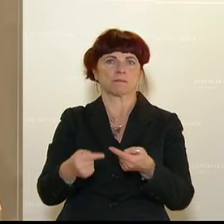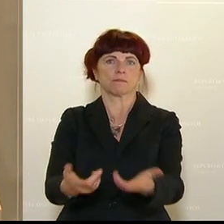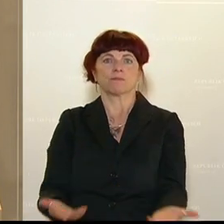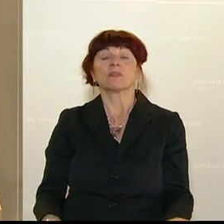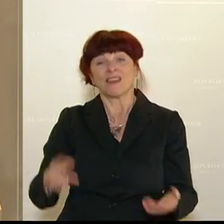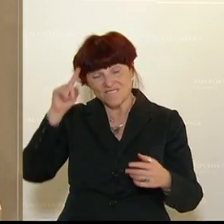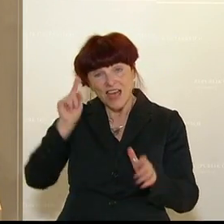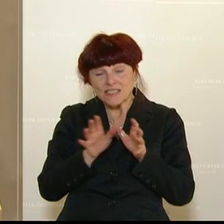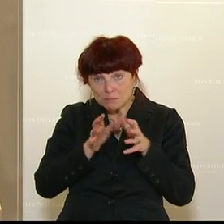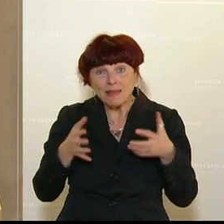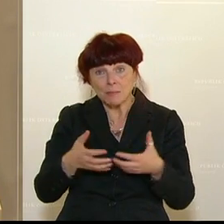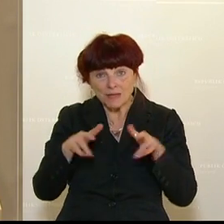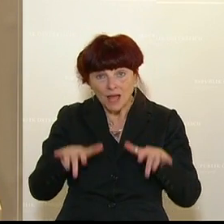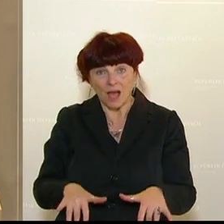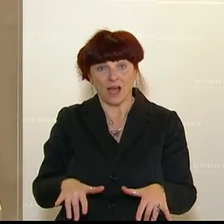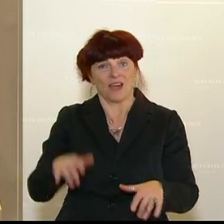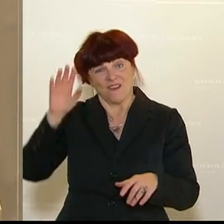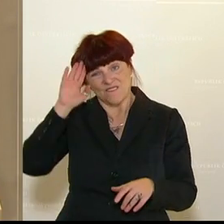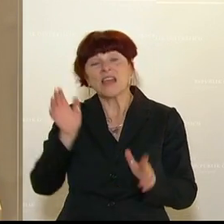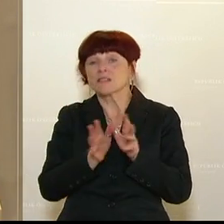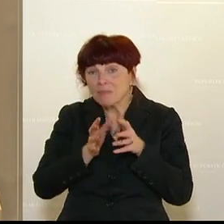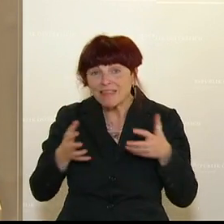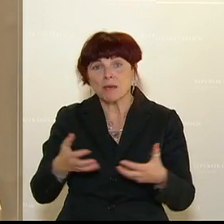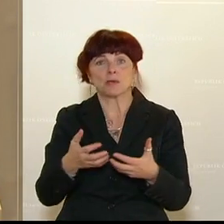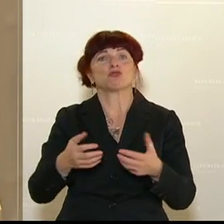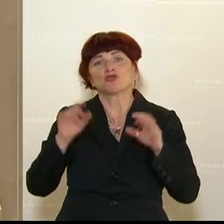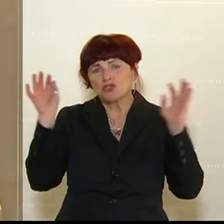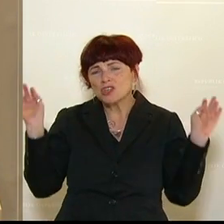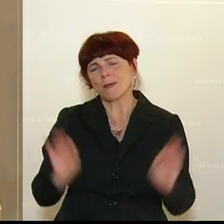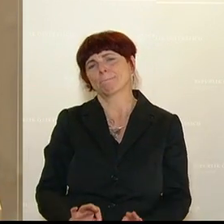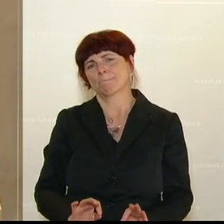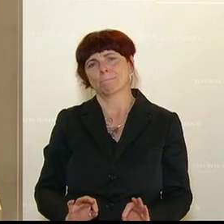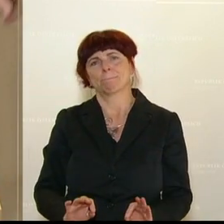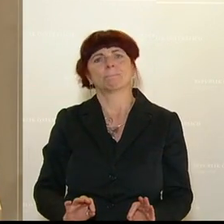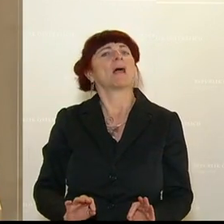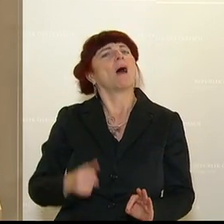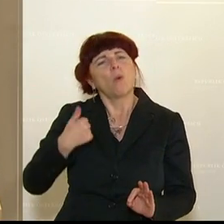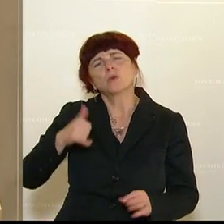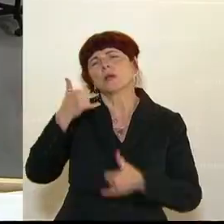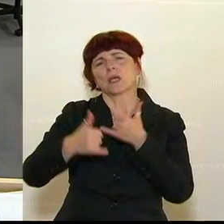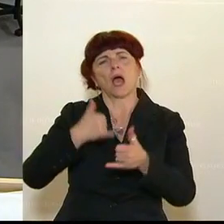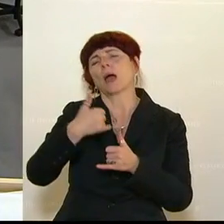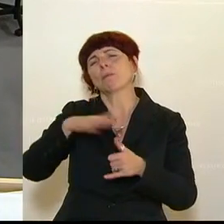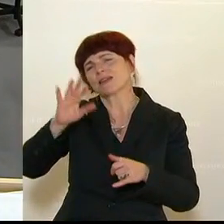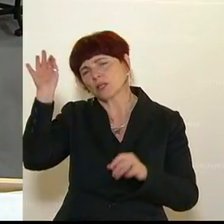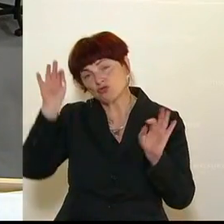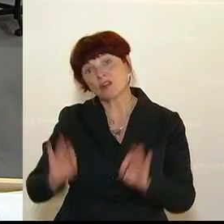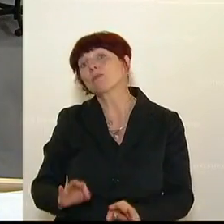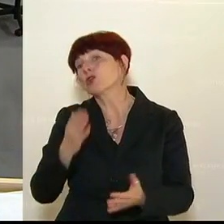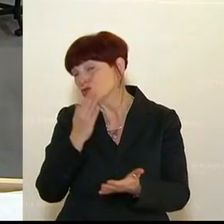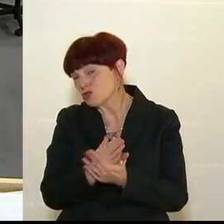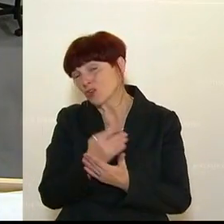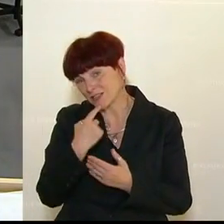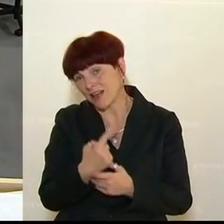Pandemie haben. Wir wissen, dass die Pandemie schrecklich ist, dass es die schrecklichste Pandemie ist, die wir seit 100 Jahren haben. Das hast du schon gesagt zu den Ganzen.